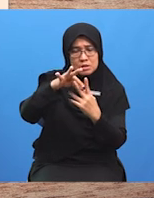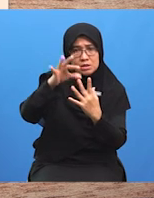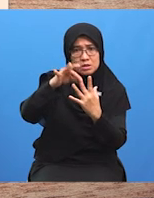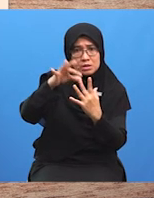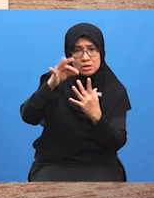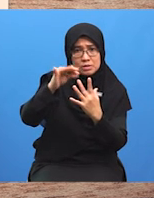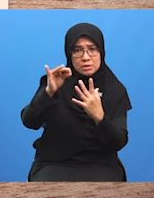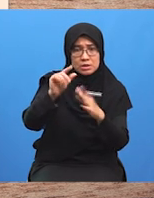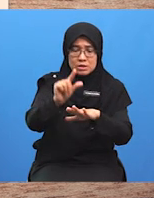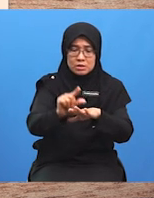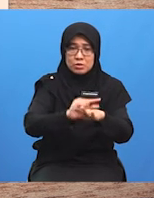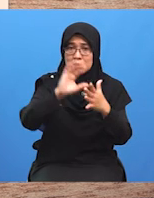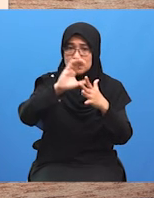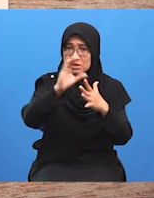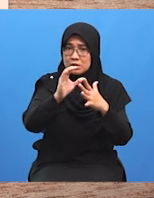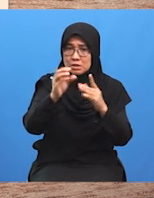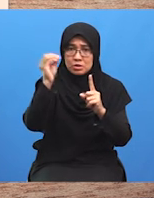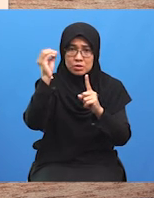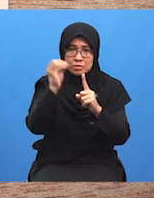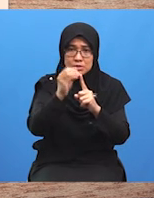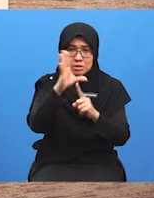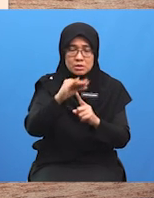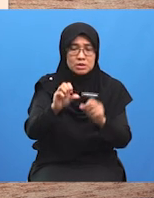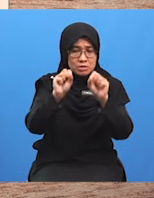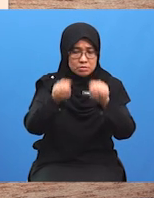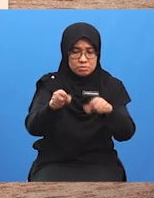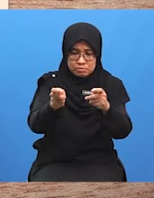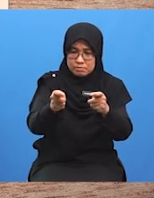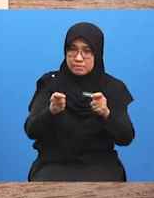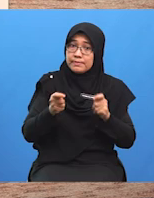guna kriteria objektif dan boleh diterima